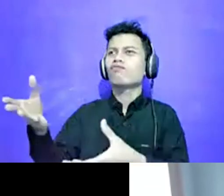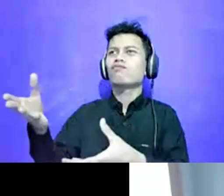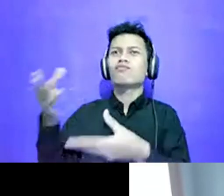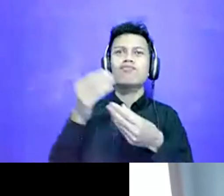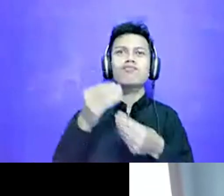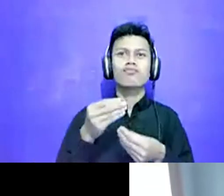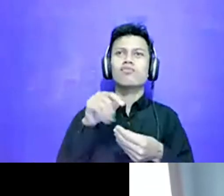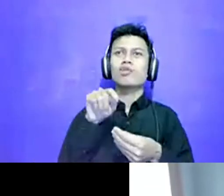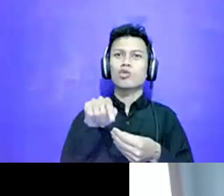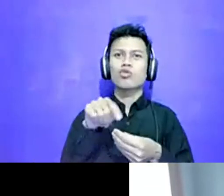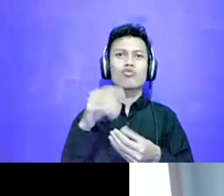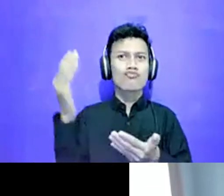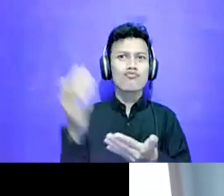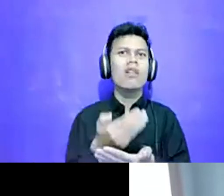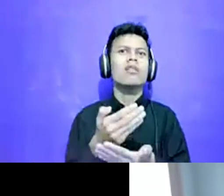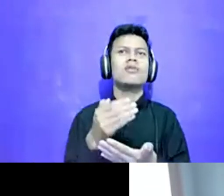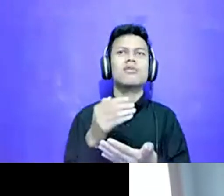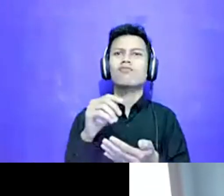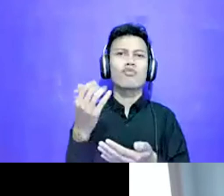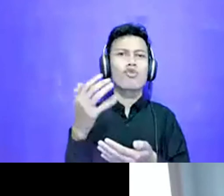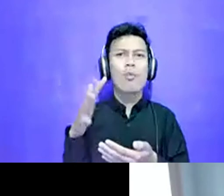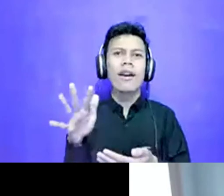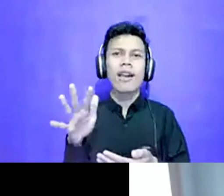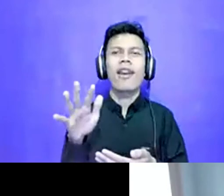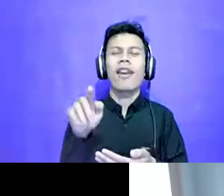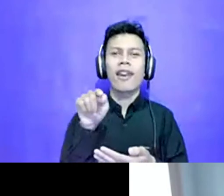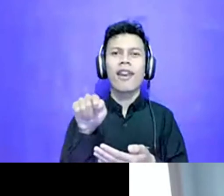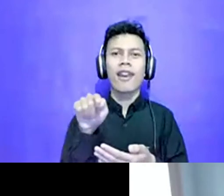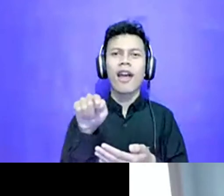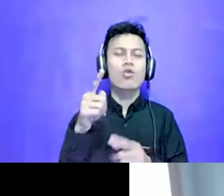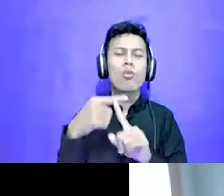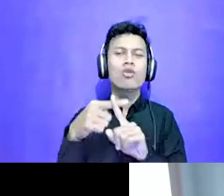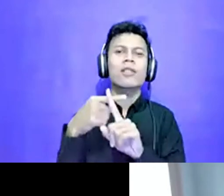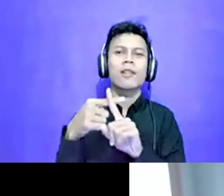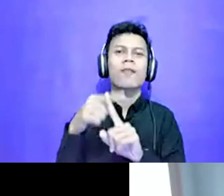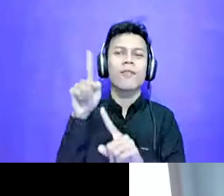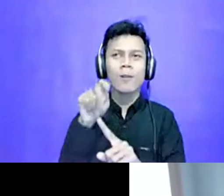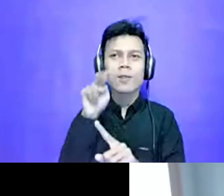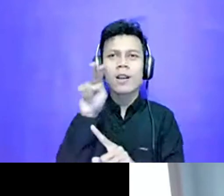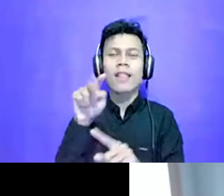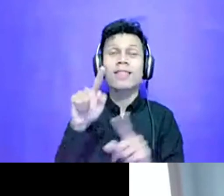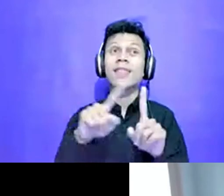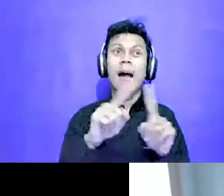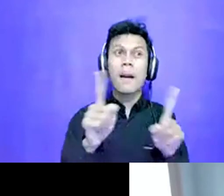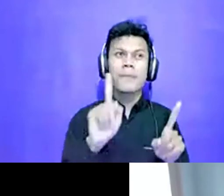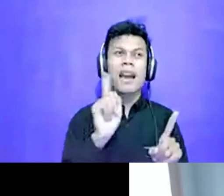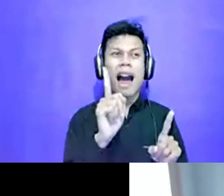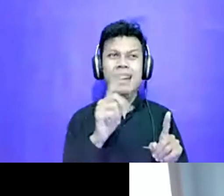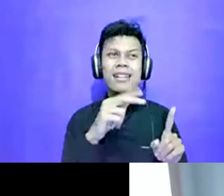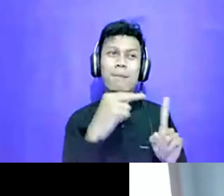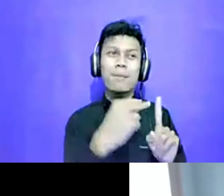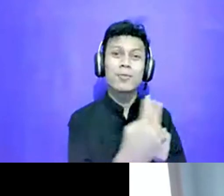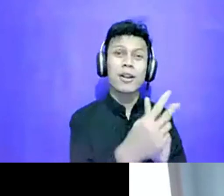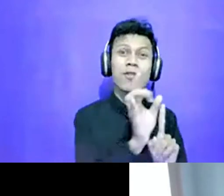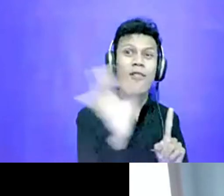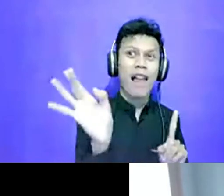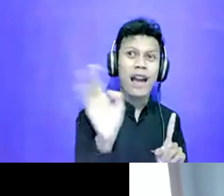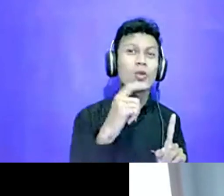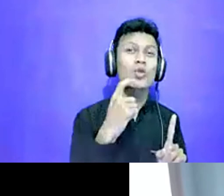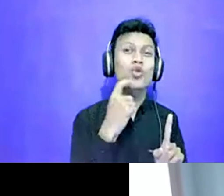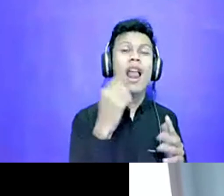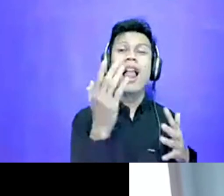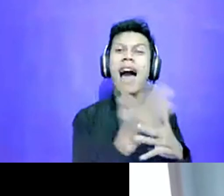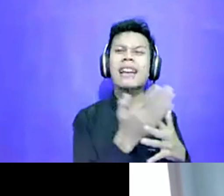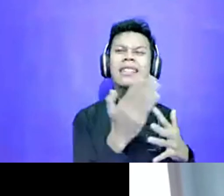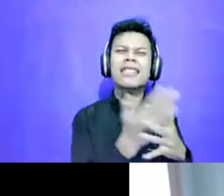kursus. Itu menurutku temuan juga yang menarik, yang positif juga harus kita lihat. Tapi ada aspek lain adalah soal akses